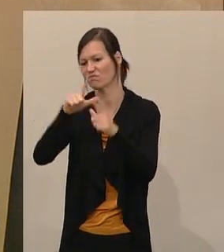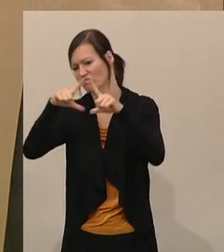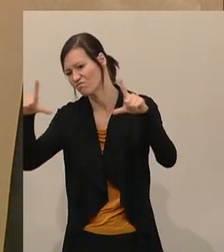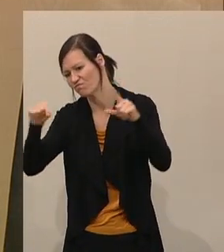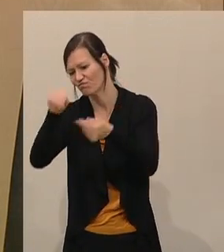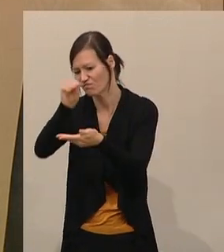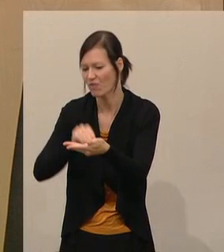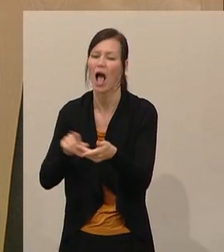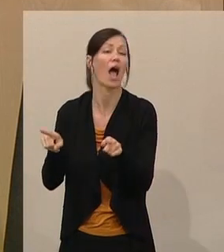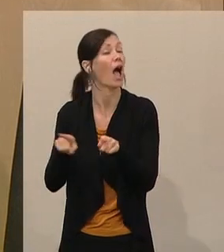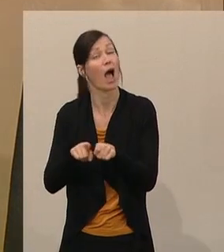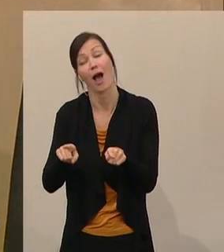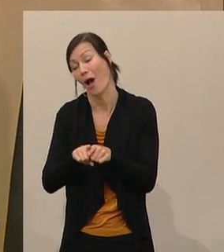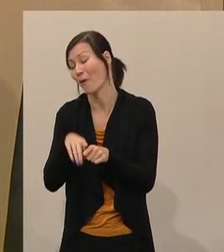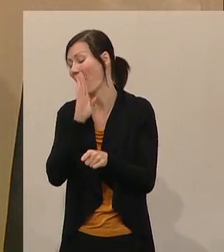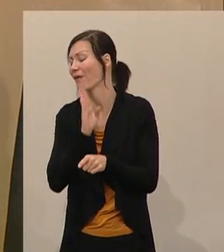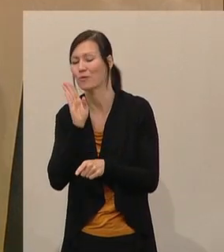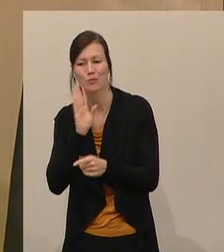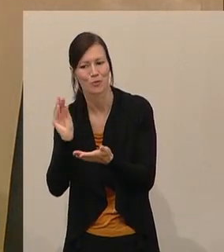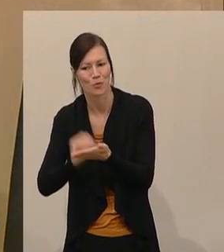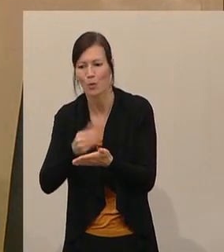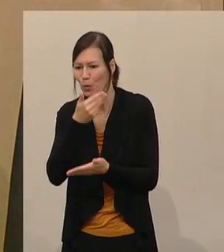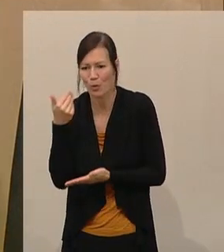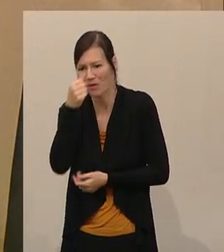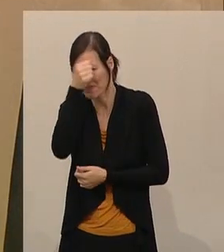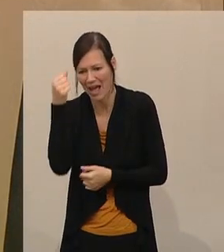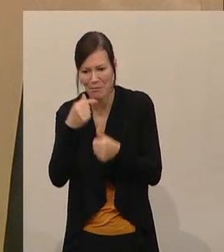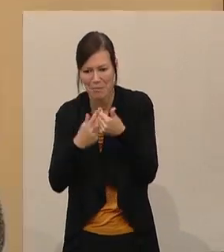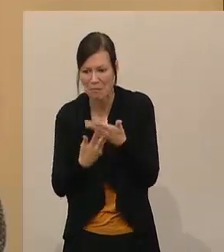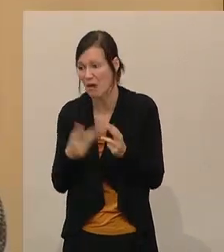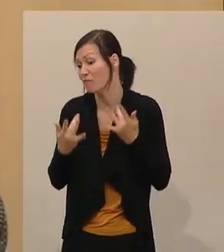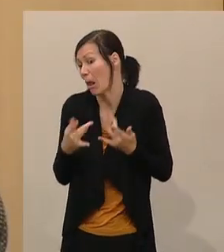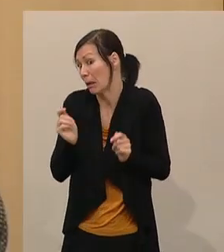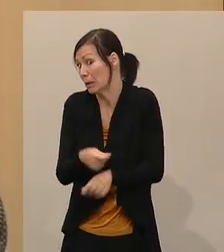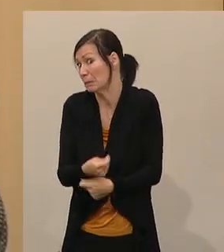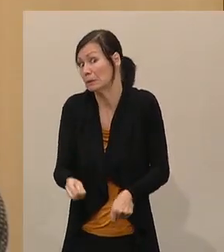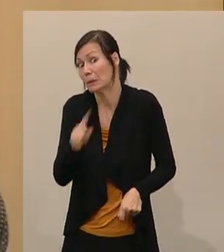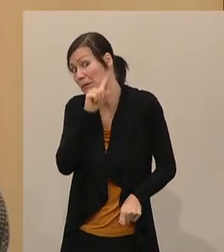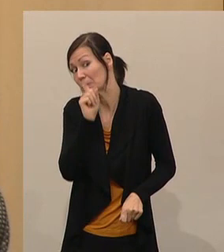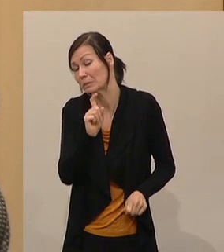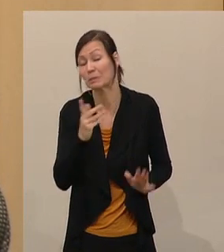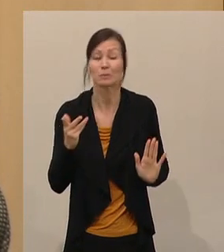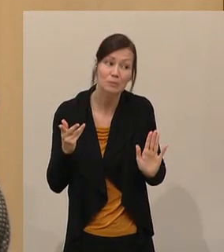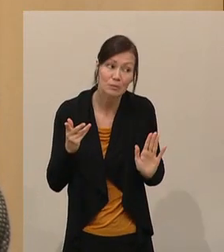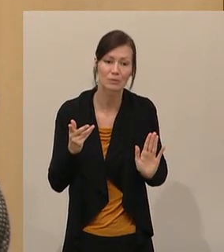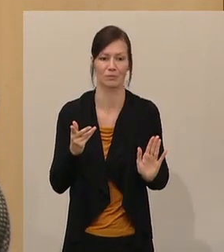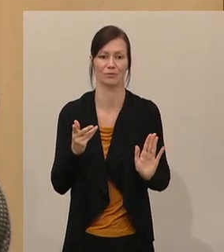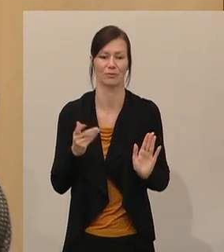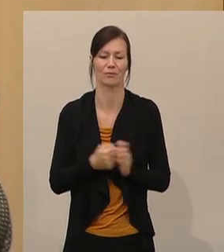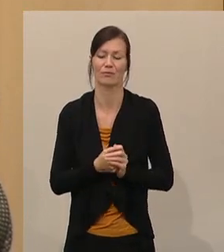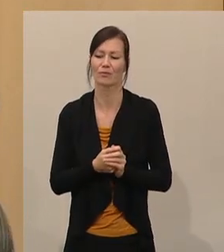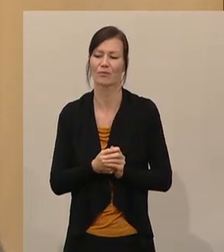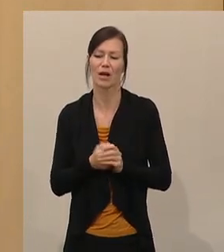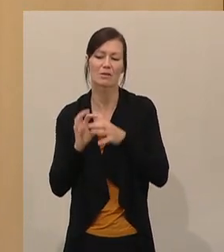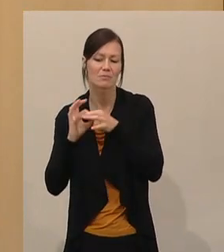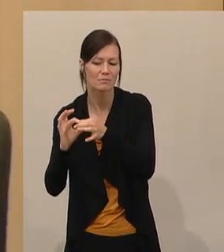auf anonyme Personen bezieht und gar nicht bereit ist, irgendwelche Namen zu nennen, weil es die vielleicht auch gar nicht gibt. Und dann bezieht man sich auf